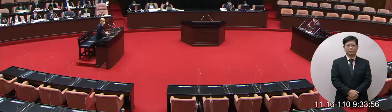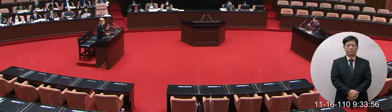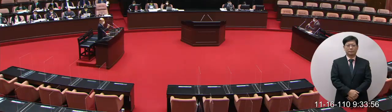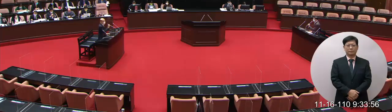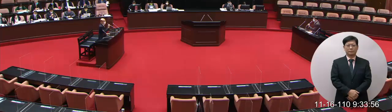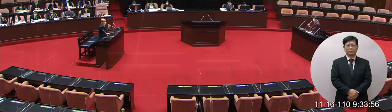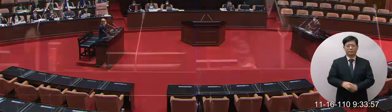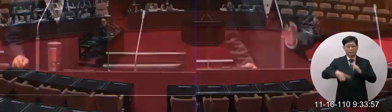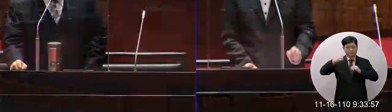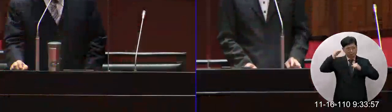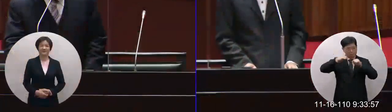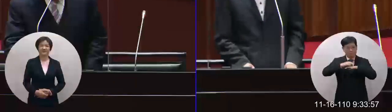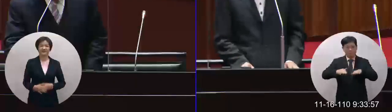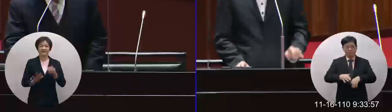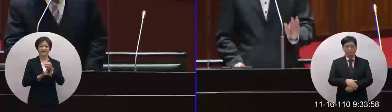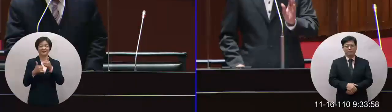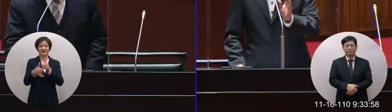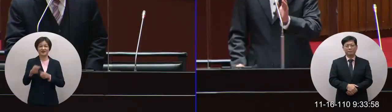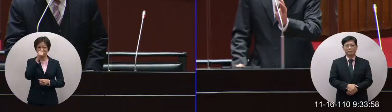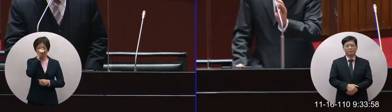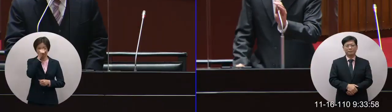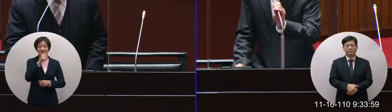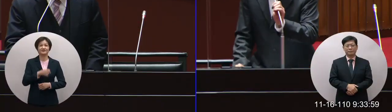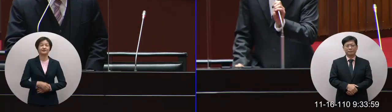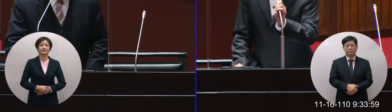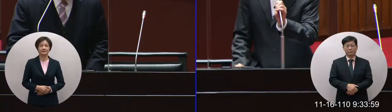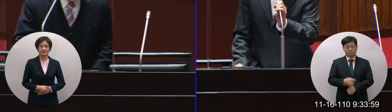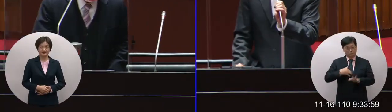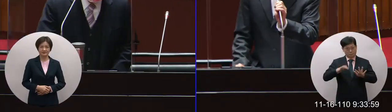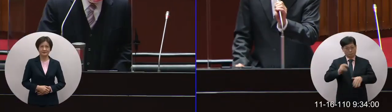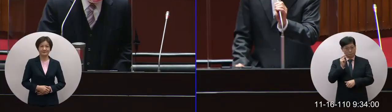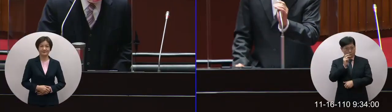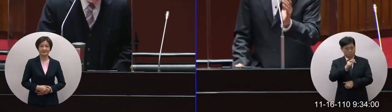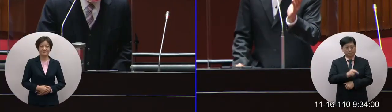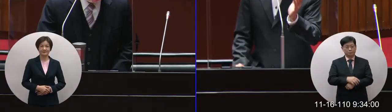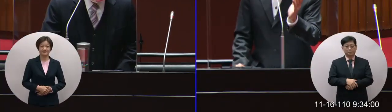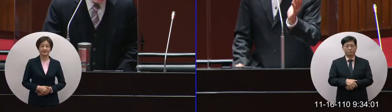委員長早安委員你好我們看到